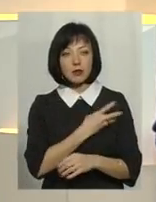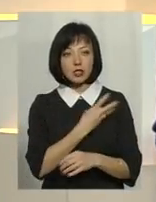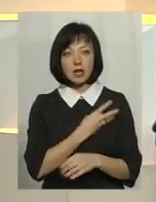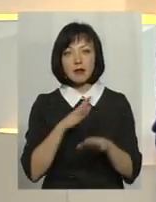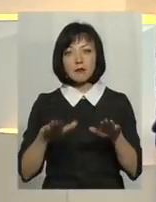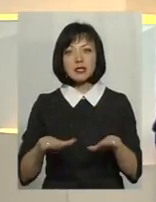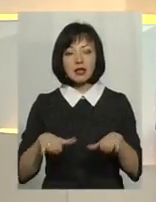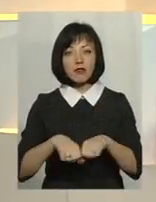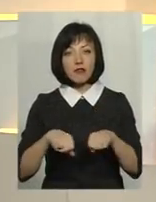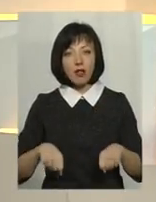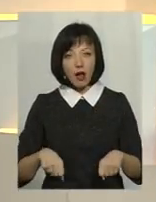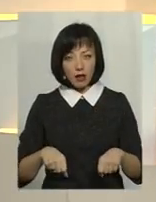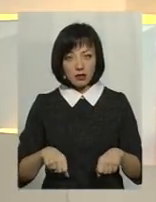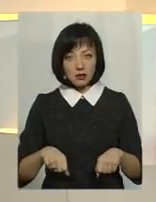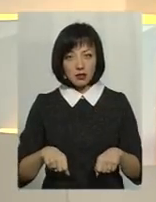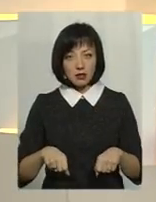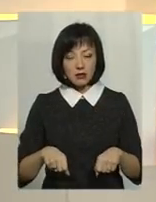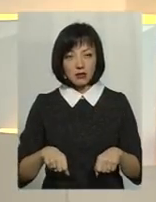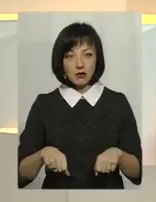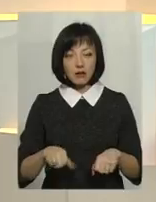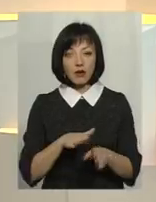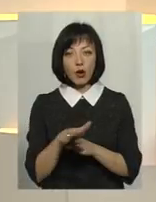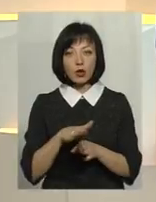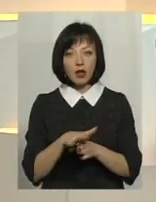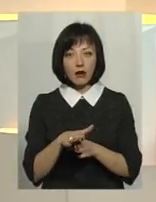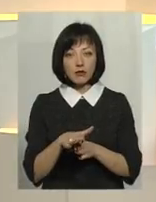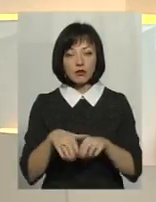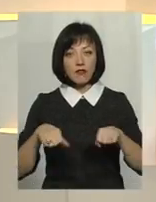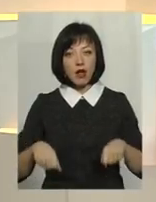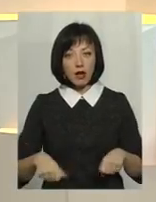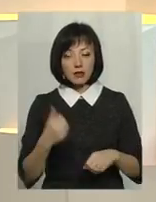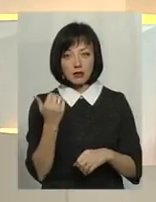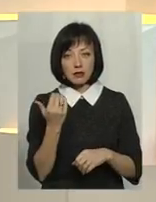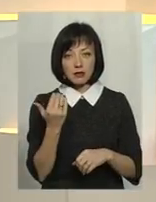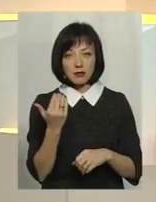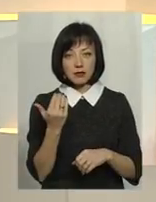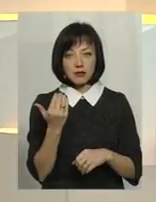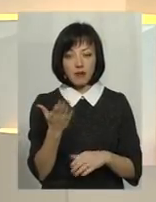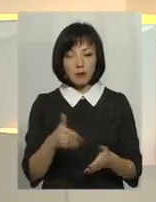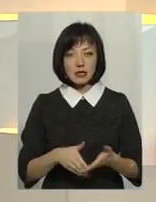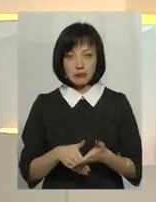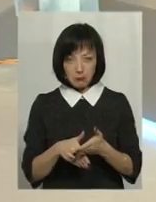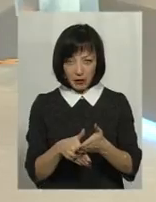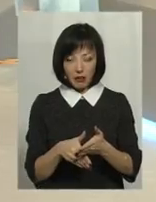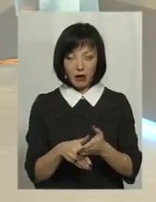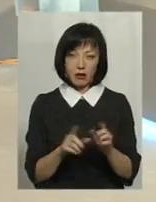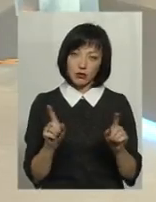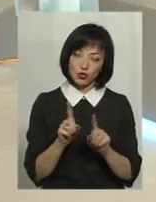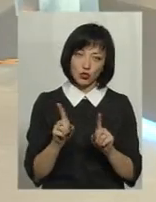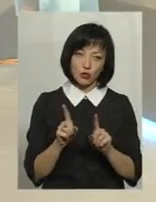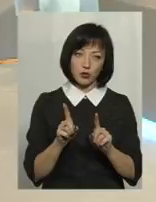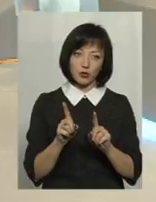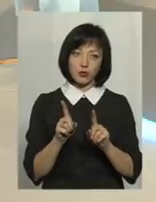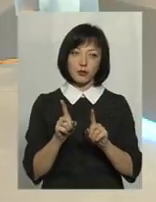місцевої влади, місцевої виконавчої гілки влади сприяти тому, аби